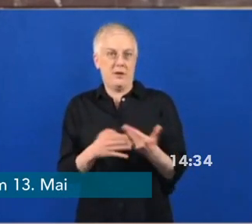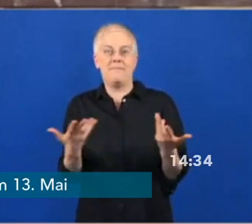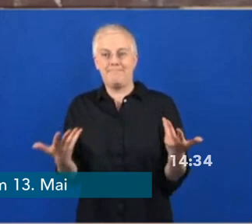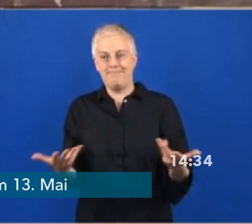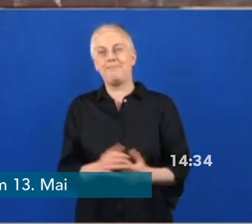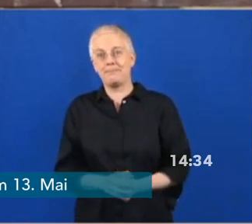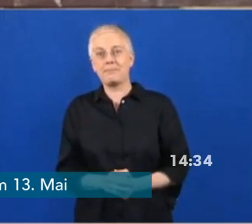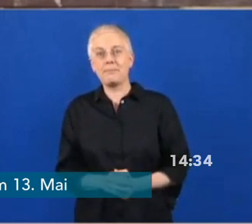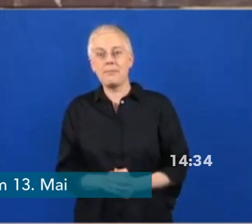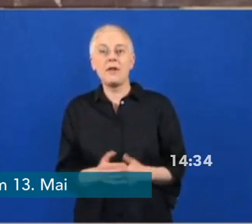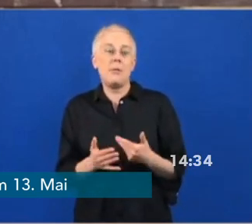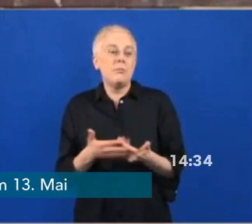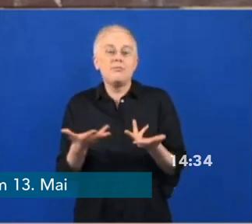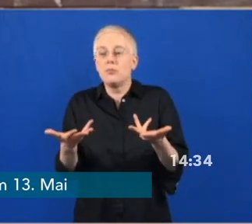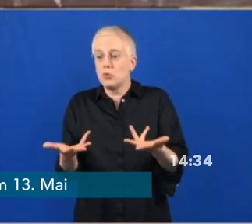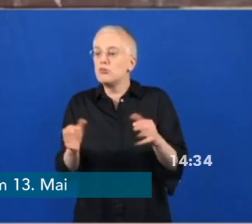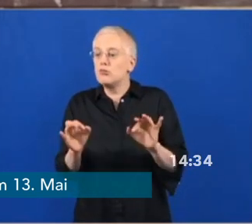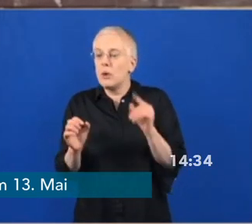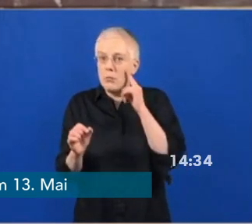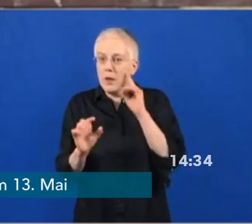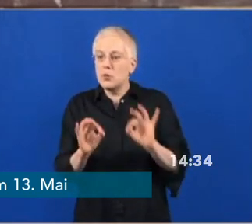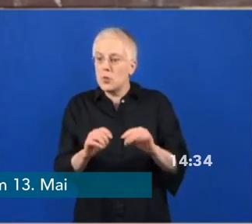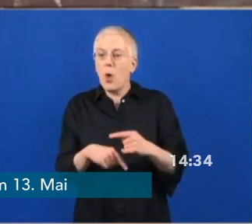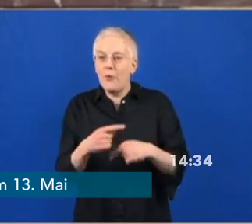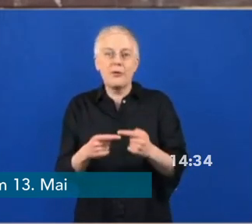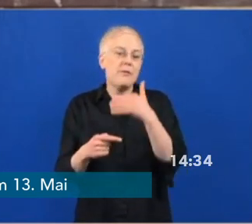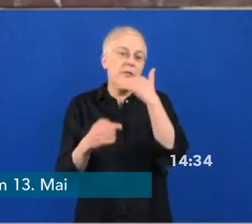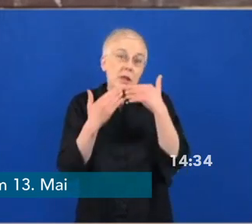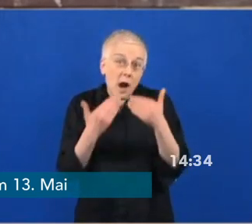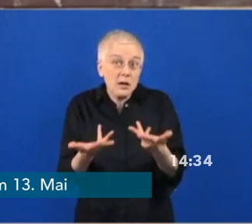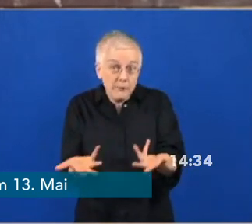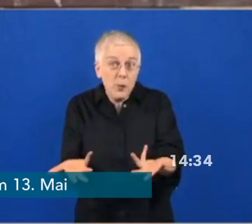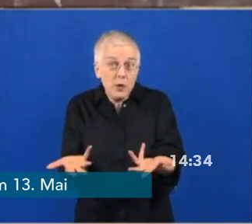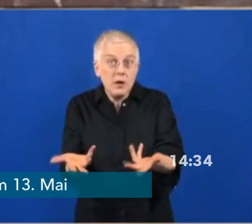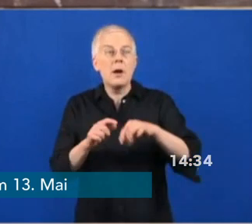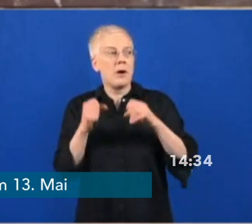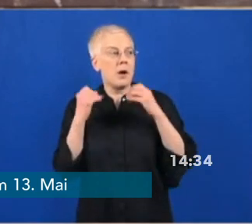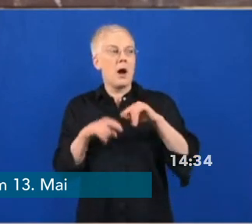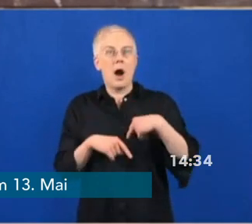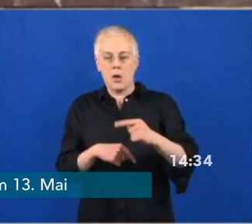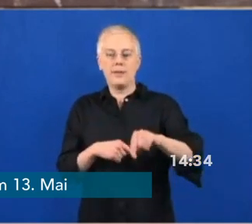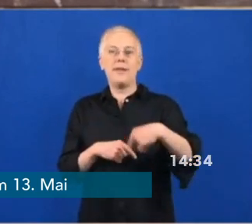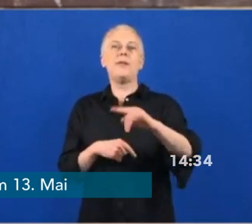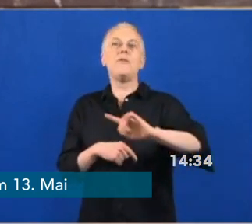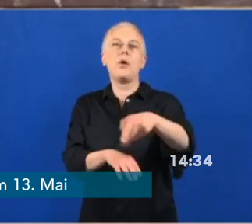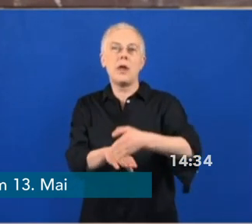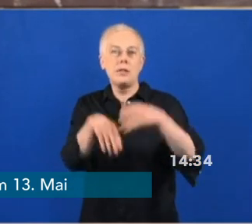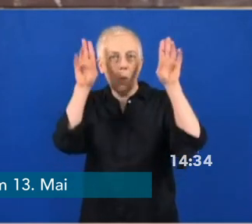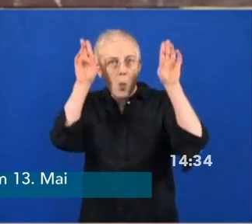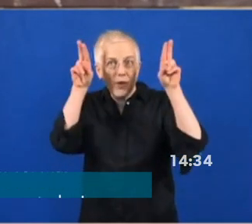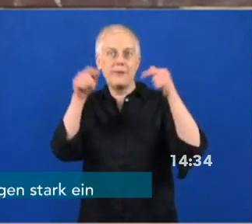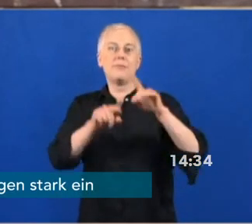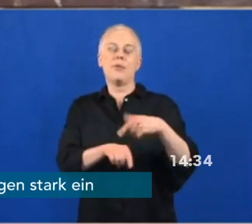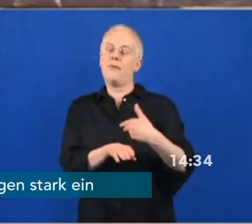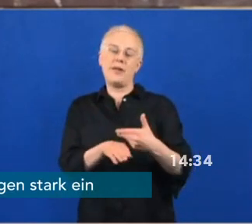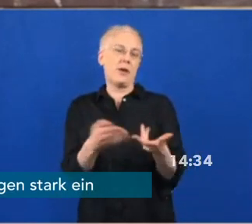Es wird auch nötig sein, über die Osterfeiertage diese Beschränkungen aufrechtzuerhalten. Ich bedanke mich schon im Voraus, dass